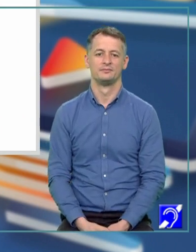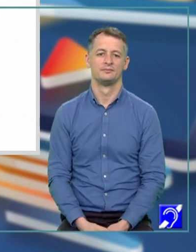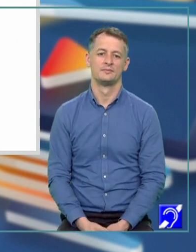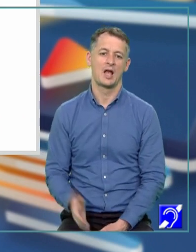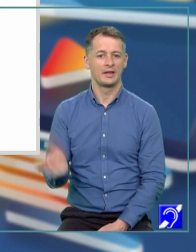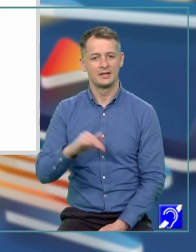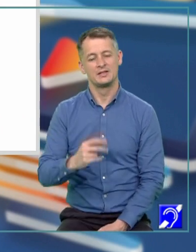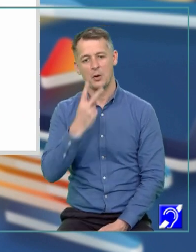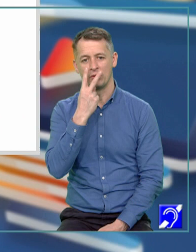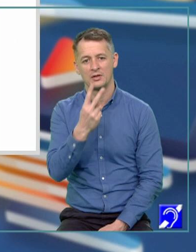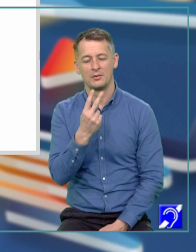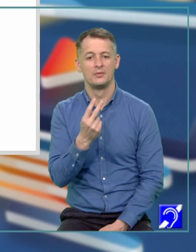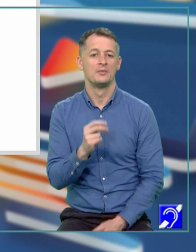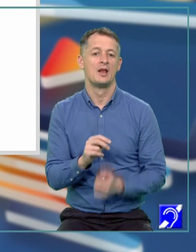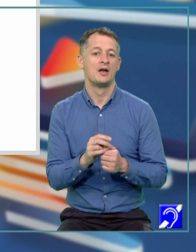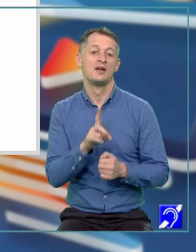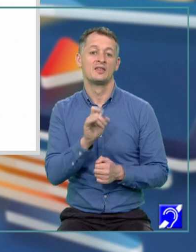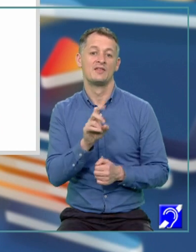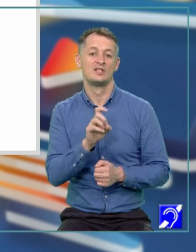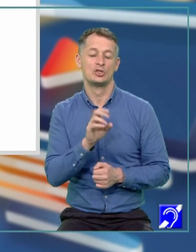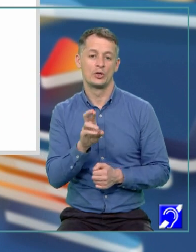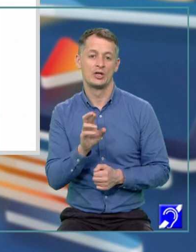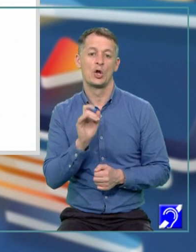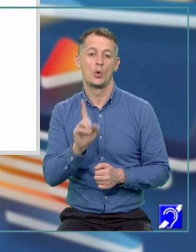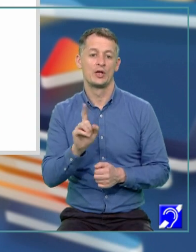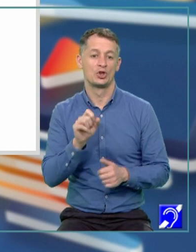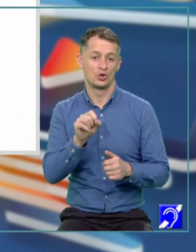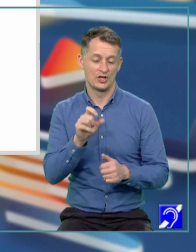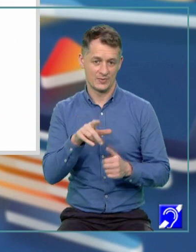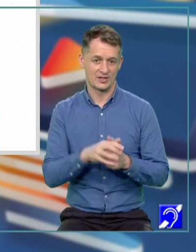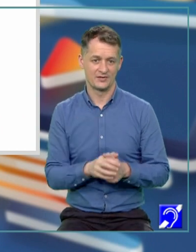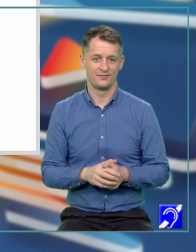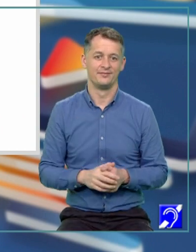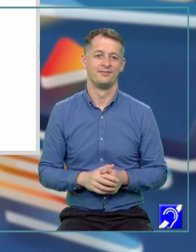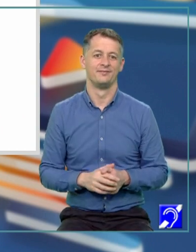uităm puțin la divizorii lui 12. Ei bine, 12